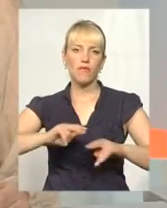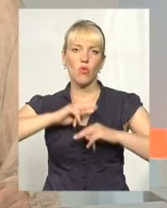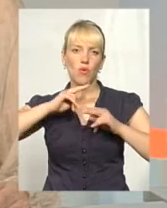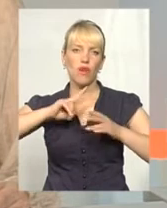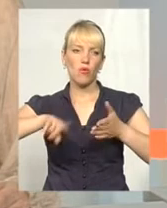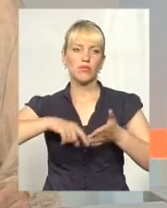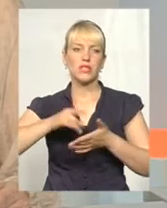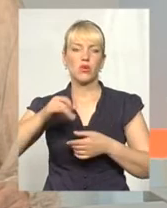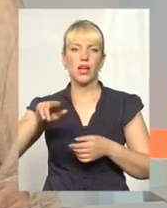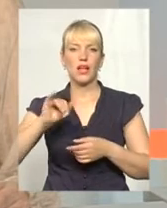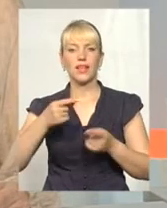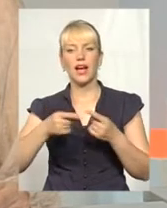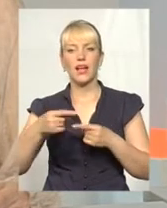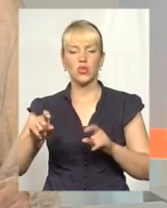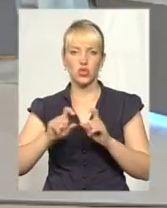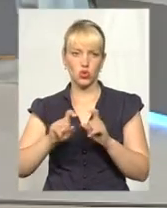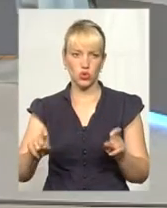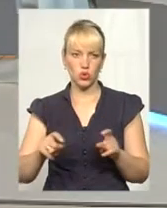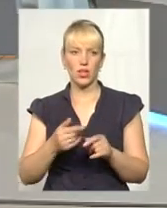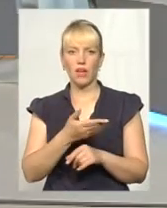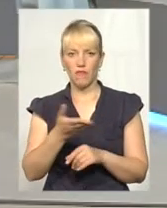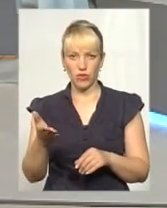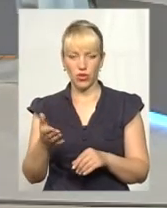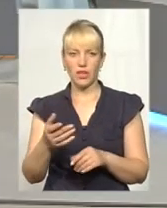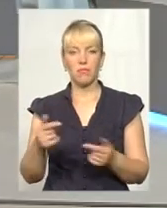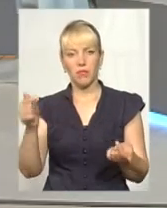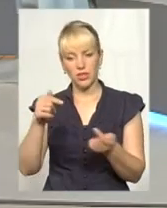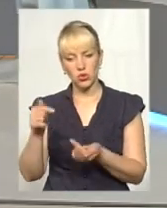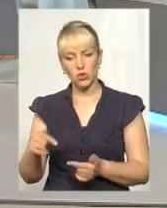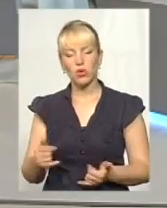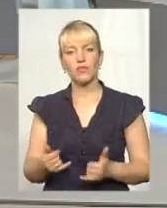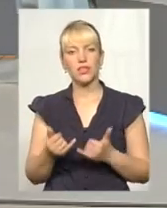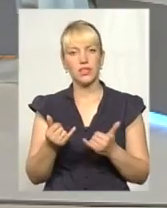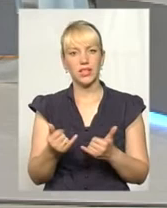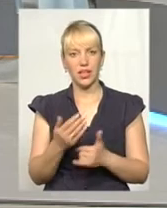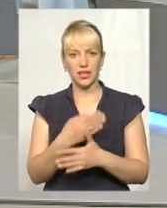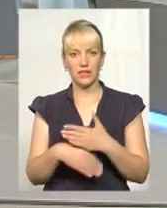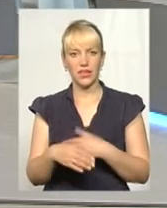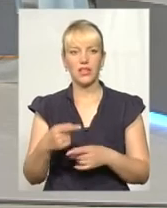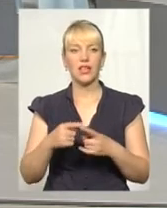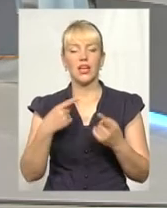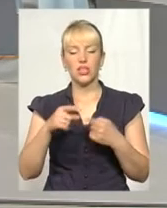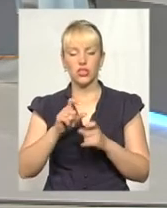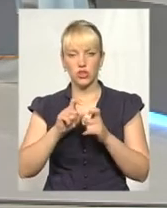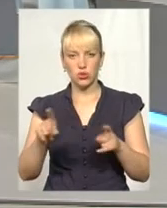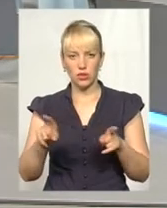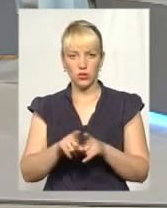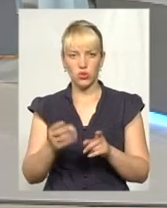Скажіть, а інша решта шкіл, вони пристосовані? Для решти шкіл так само закладаються кошти для